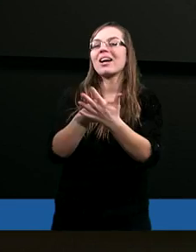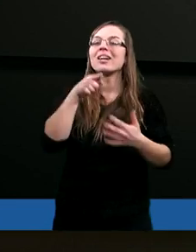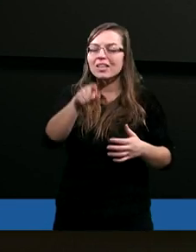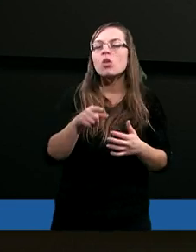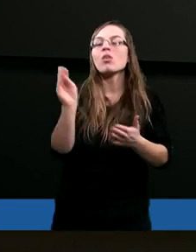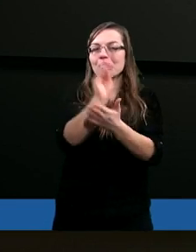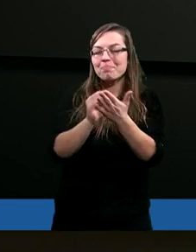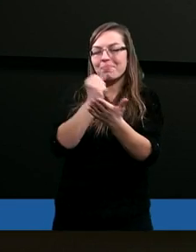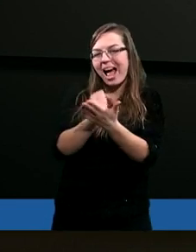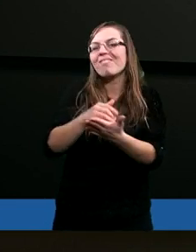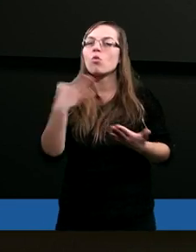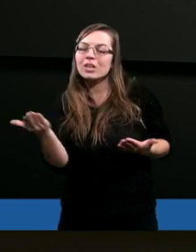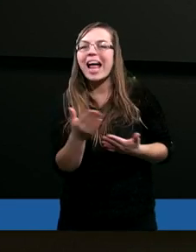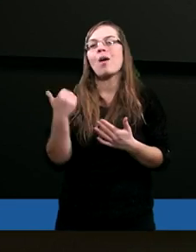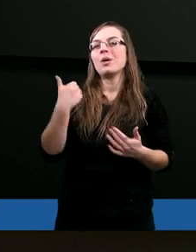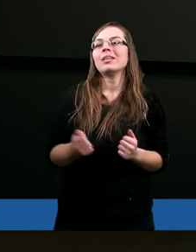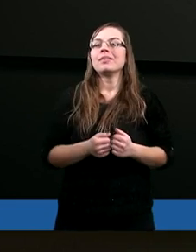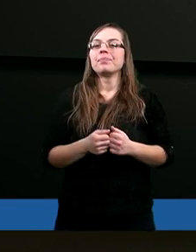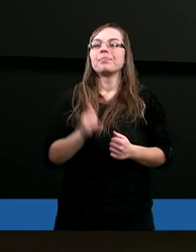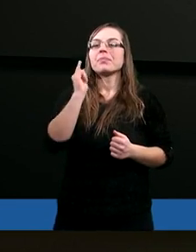sprawozdały, a więc